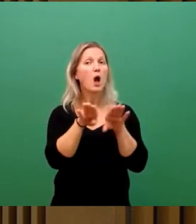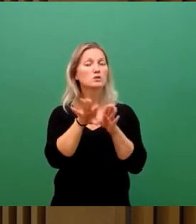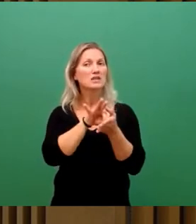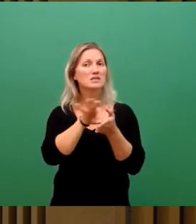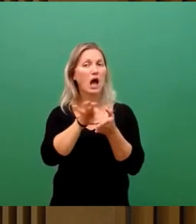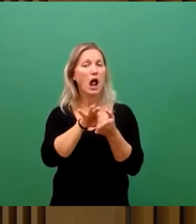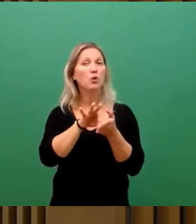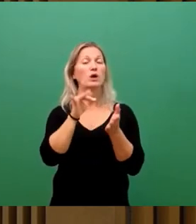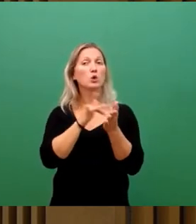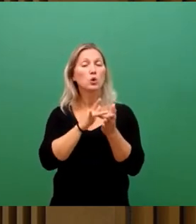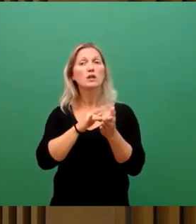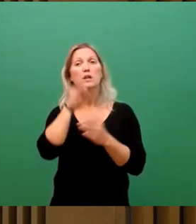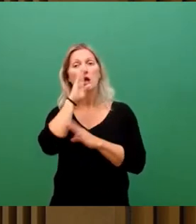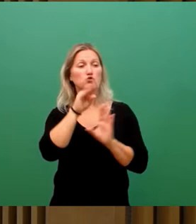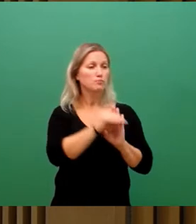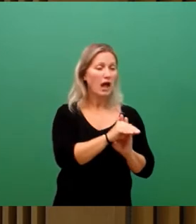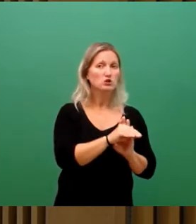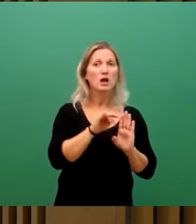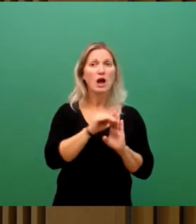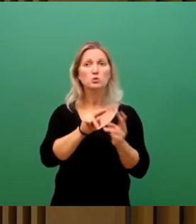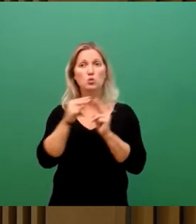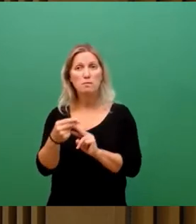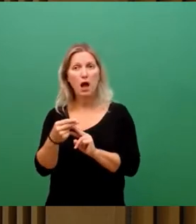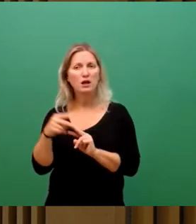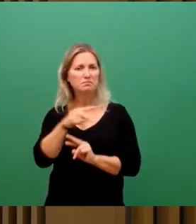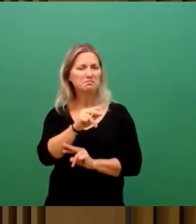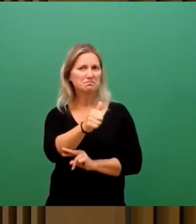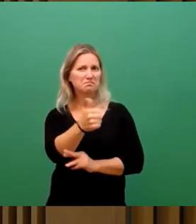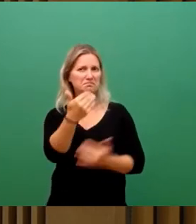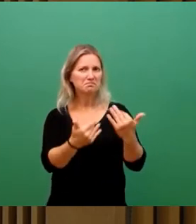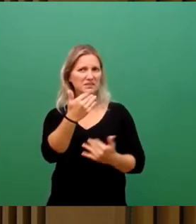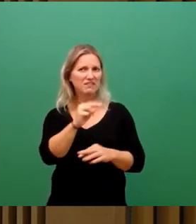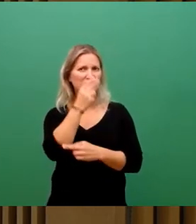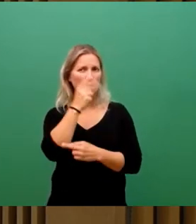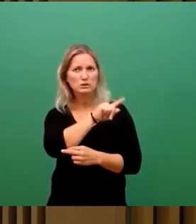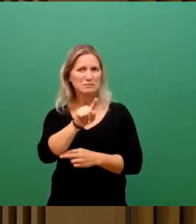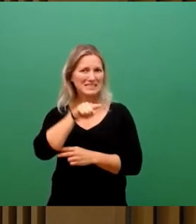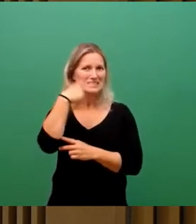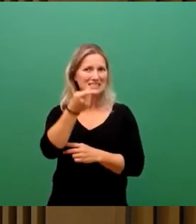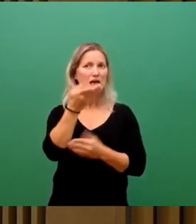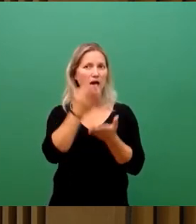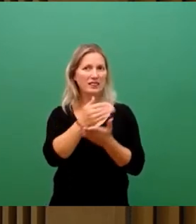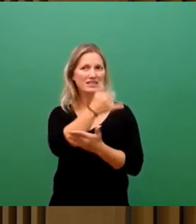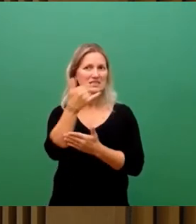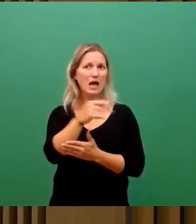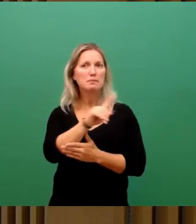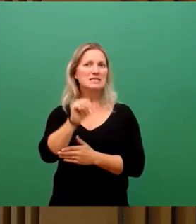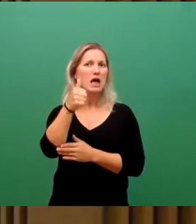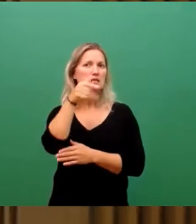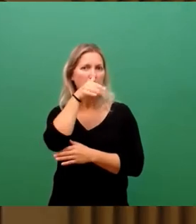Gasspeicherumlage kalkuliert die Sachsenenergie aktuell bis zum 31.12.2022 bzw. zum 1.4.2023? Vielen Dank.